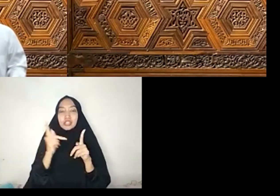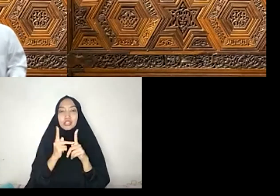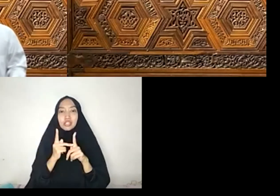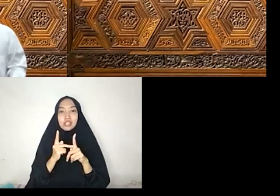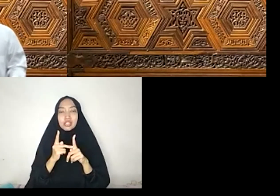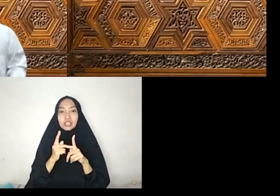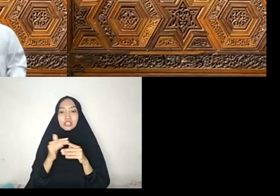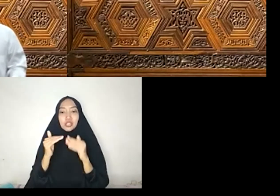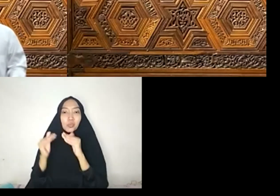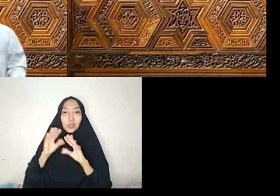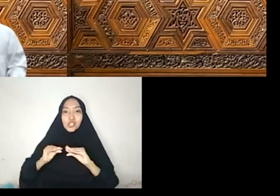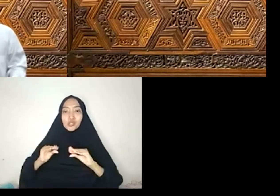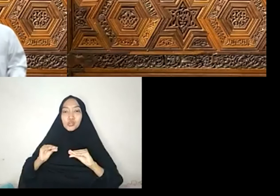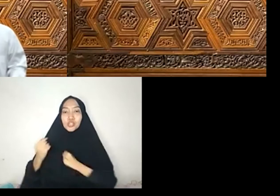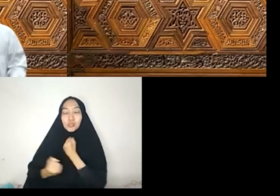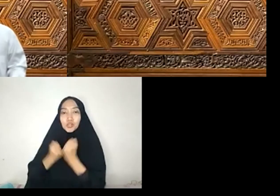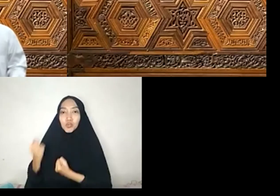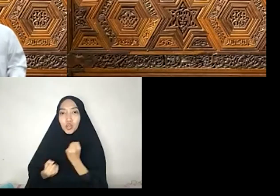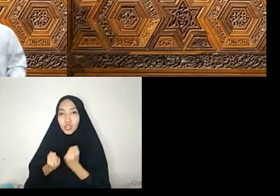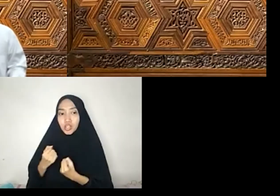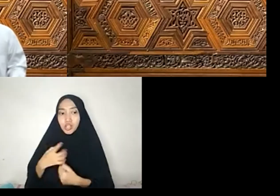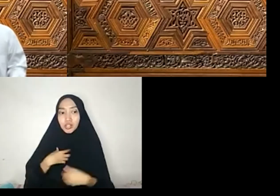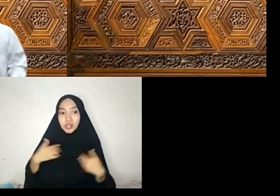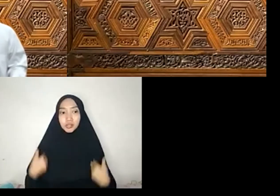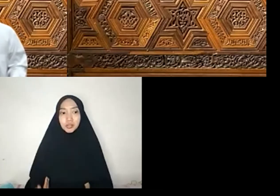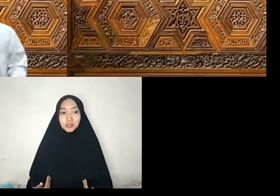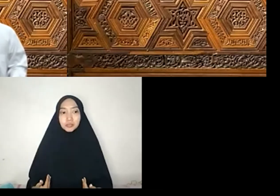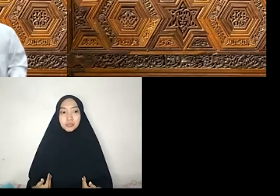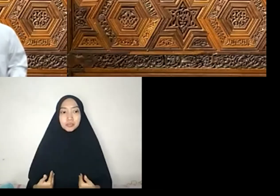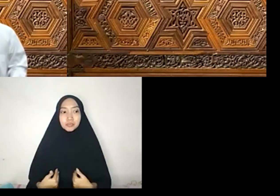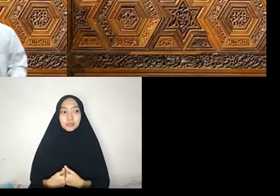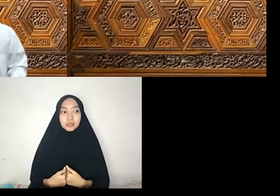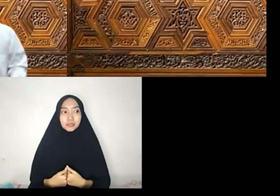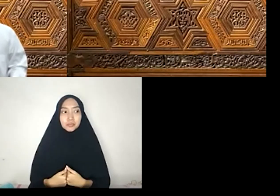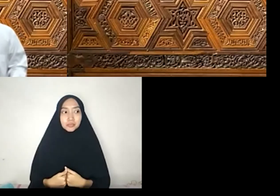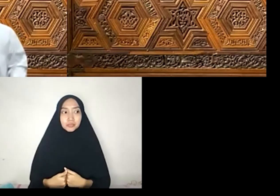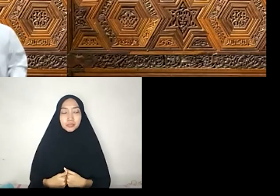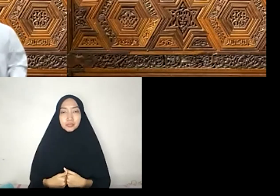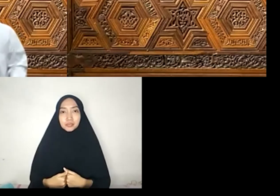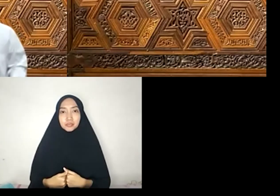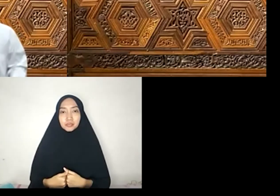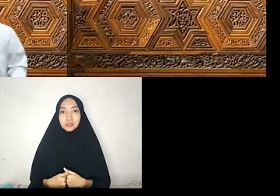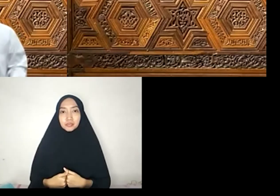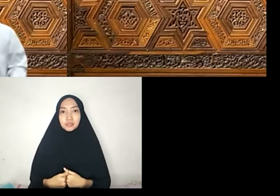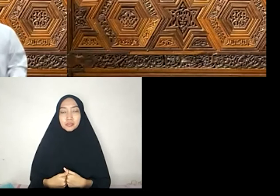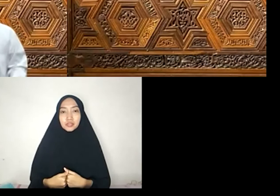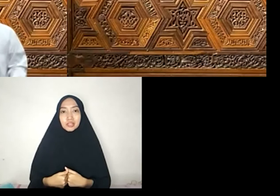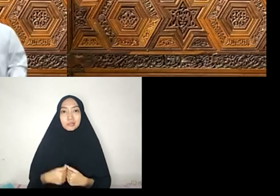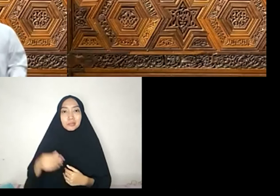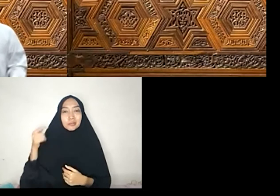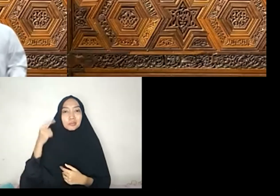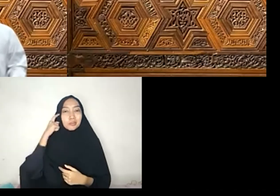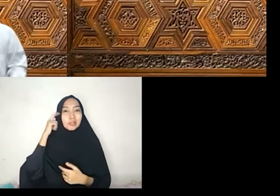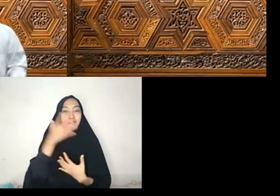Yang diperjuangkan Hak asasi manusia Argumentasi mereka adalah Sejak sekitar